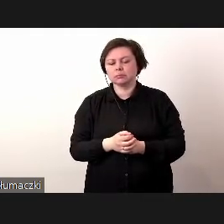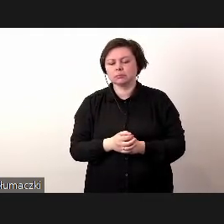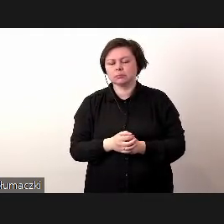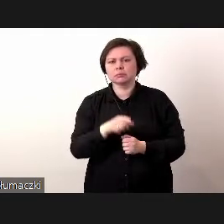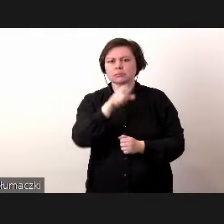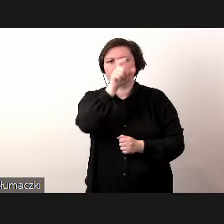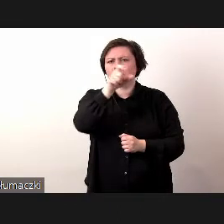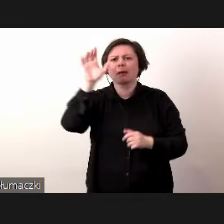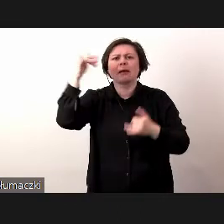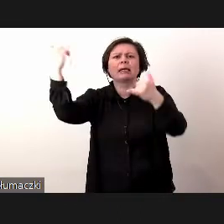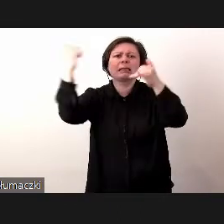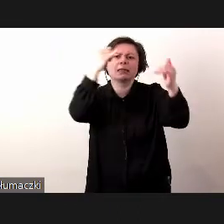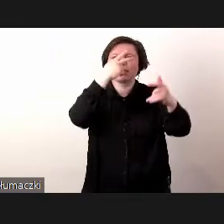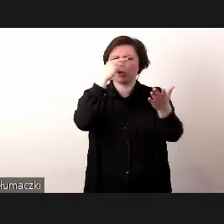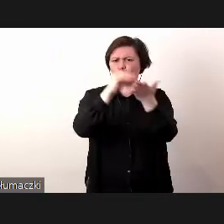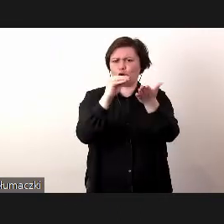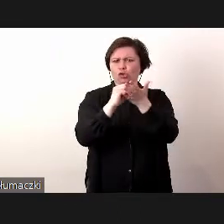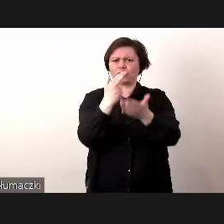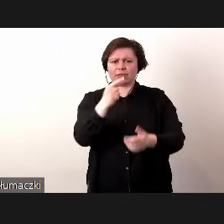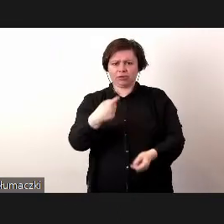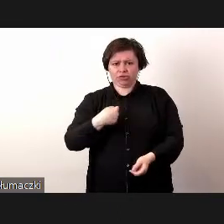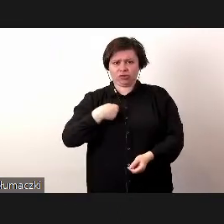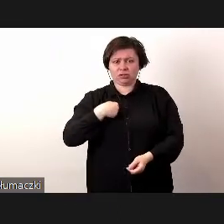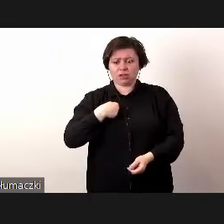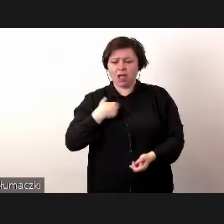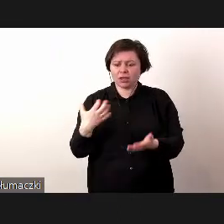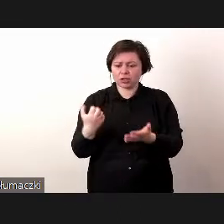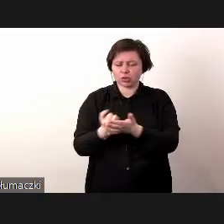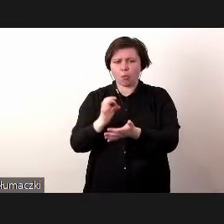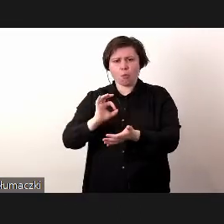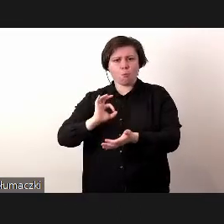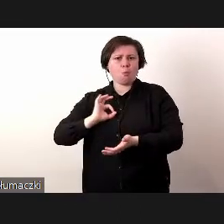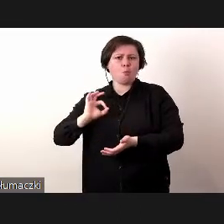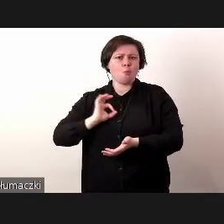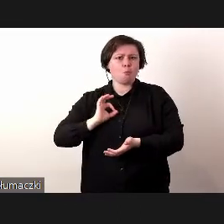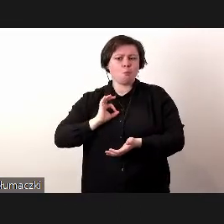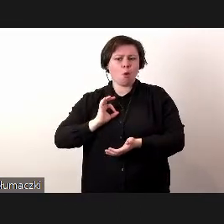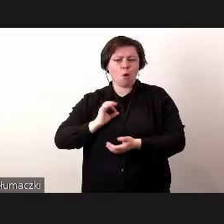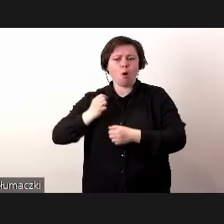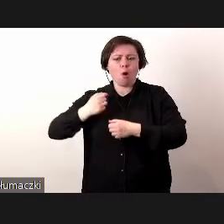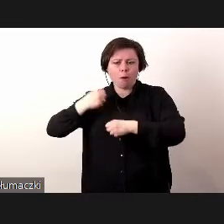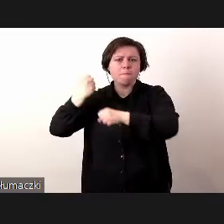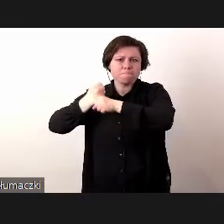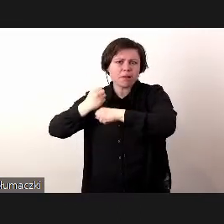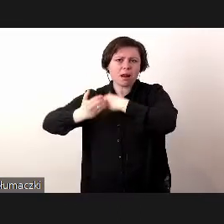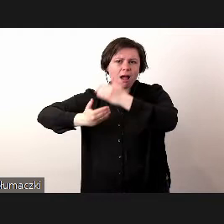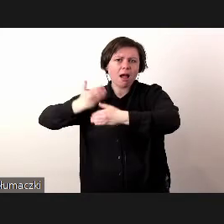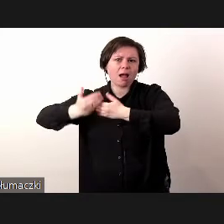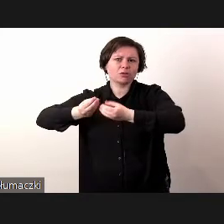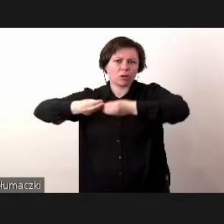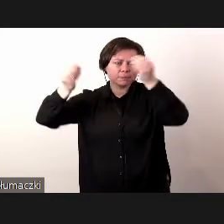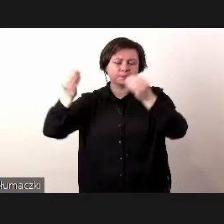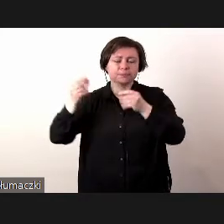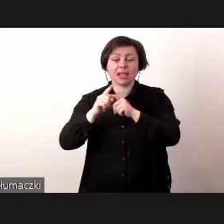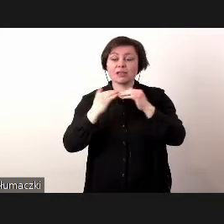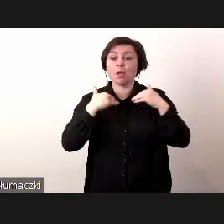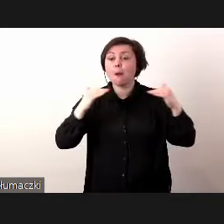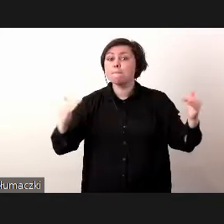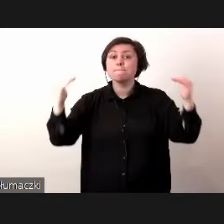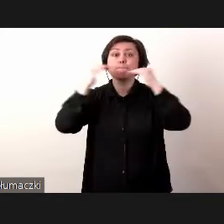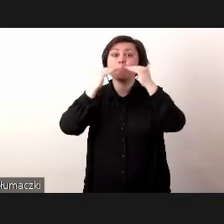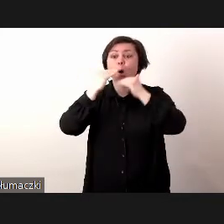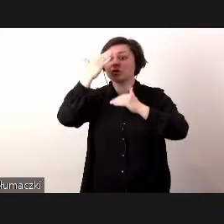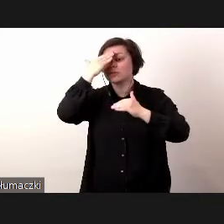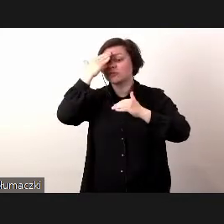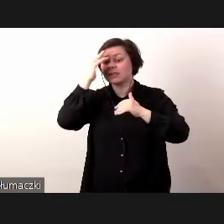dużo inne doświadczenia niż ja, które zdobyłem w trakcie swojej kariery, więc ten poziom wiedzy, którą